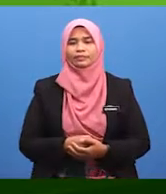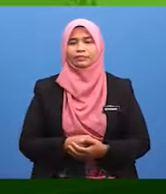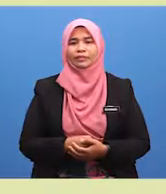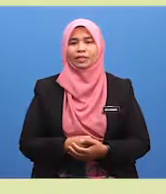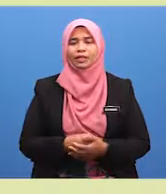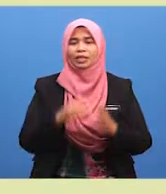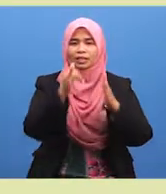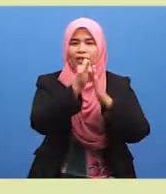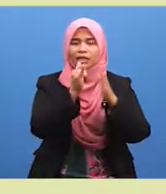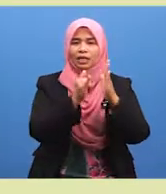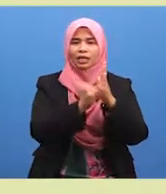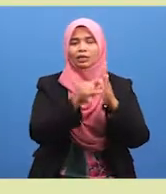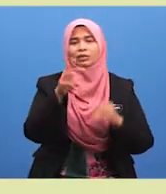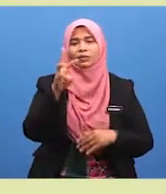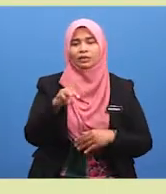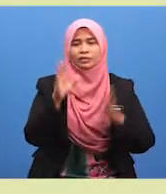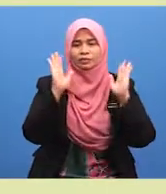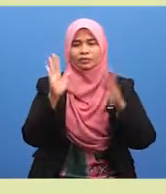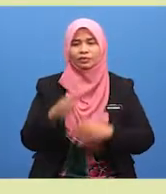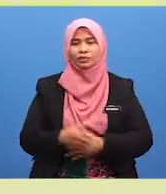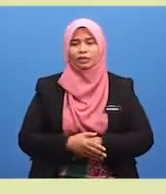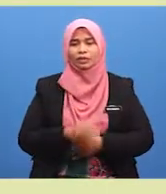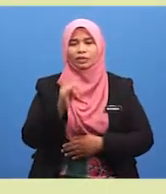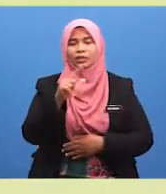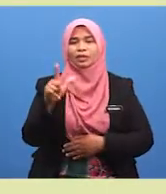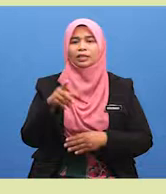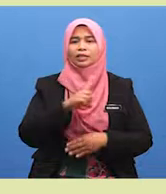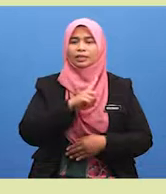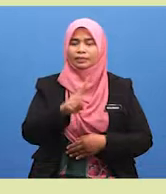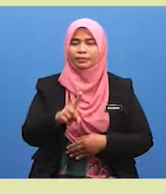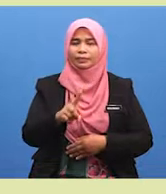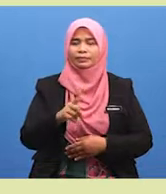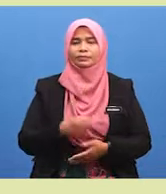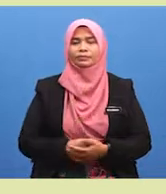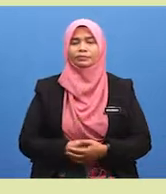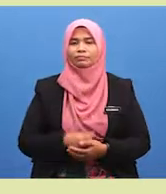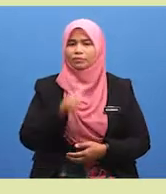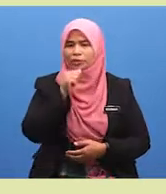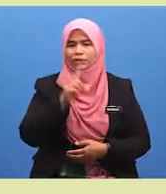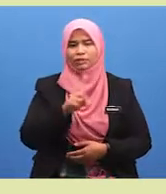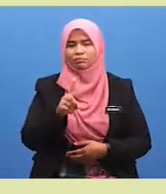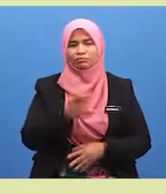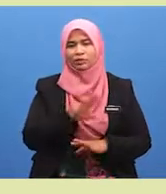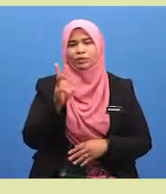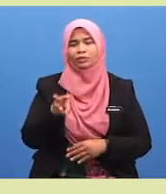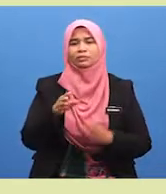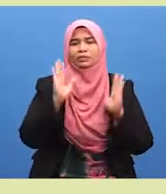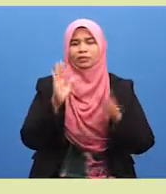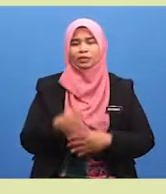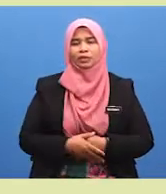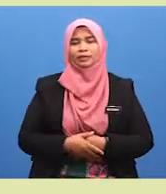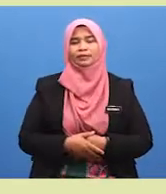-murid, syarat wajib solat itu ialah Islam. Mana bukan Islam? Tidak boleh.